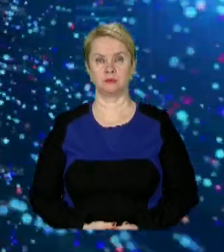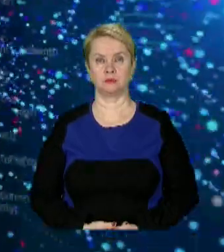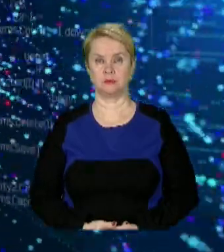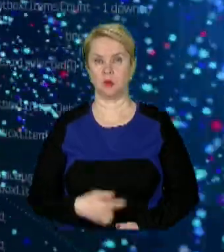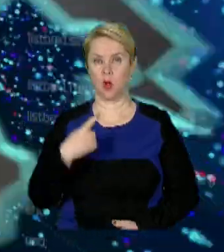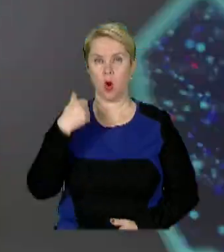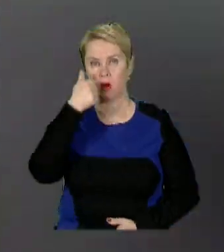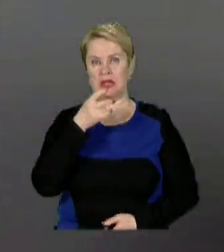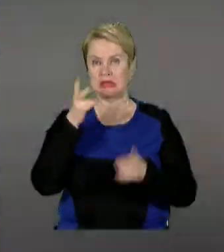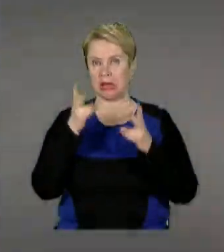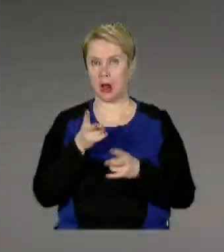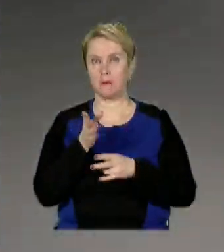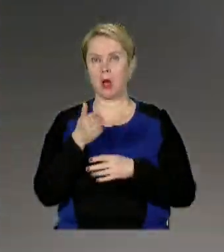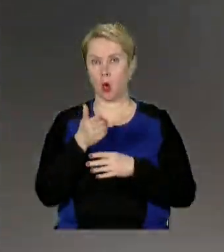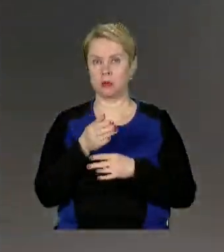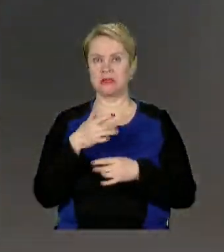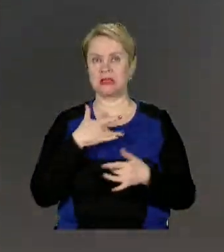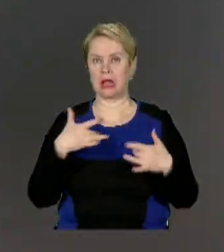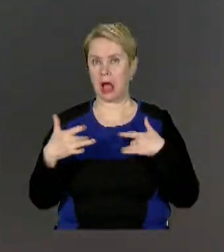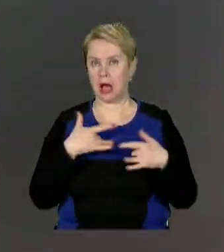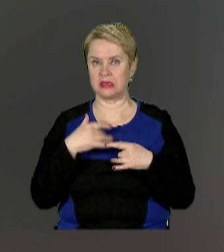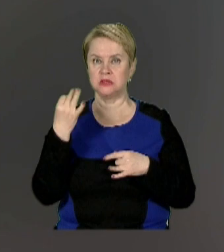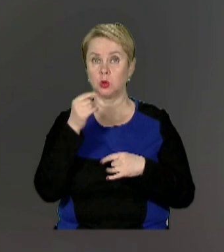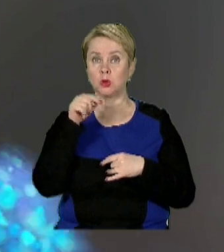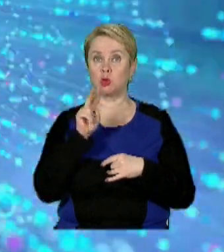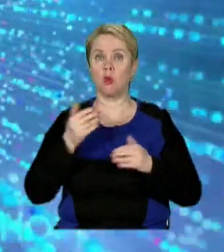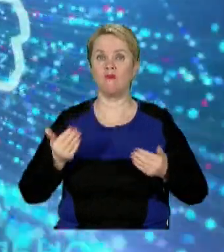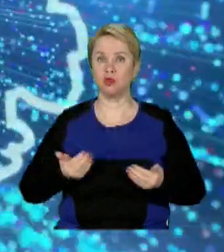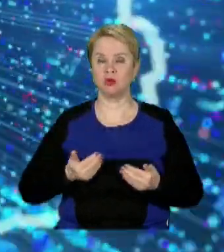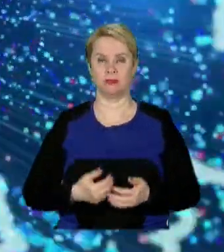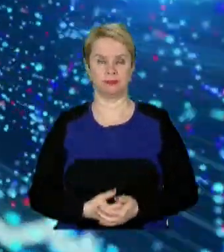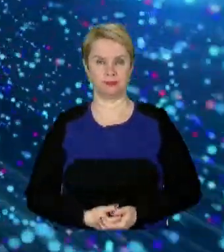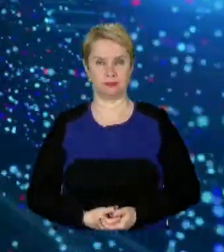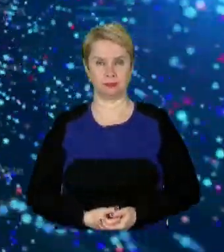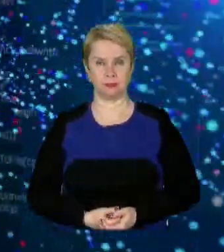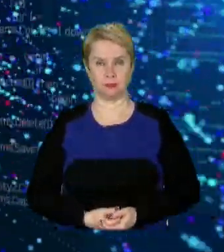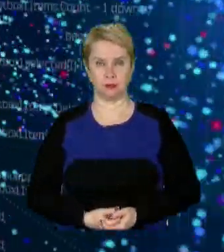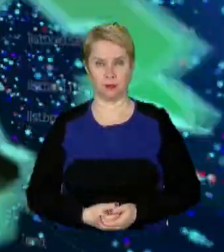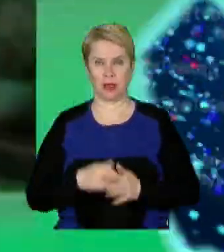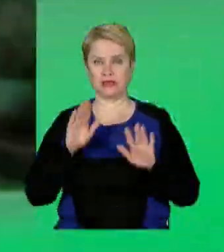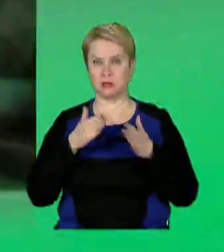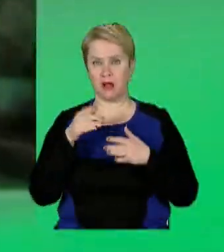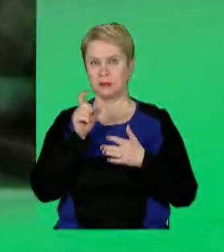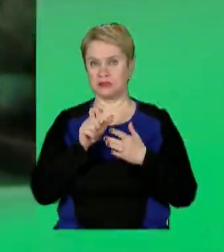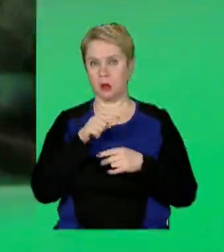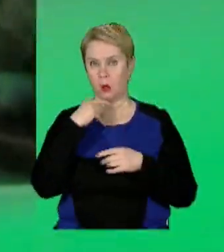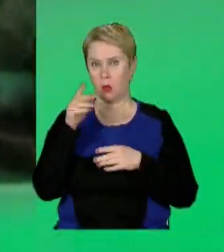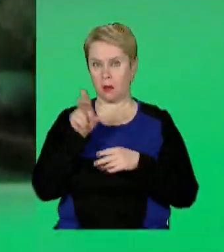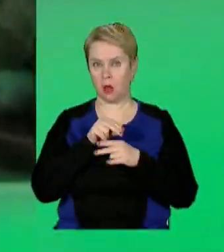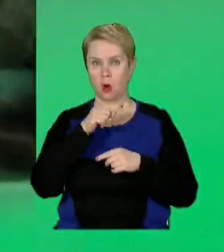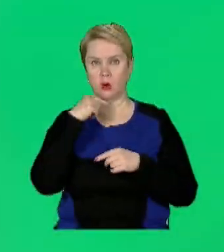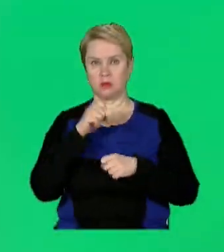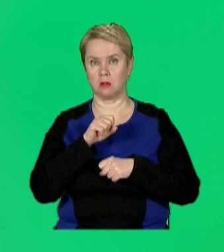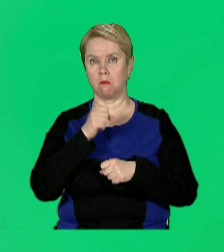Роковини трагедії у Маріупольському драмтеатрі. Історії тих, хто вижив. Співають пісні окупантів попри